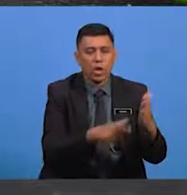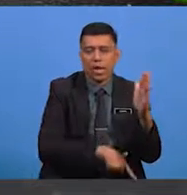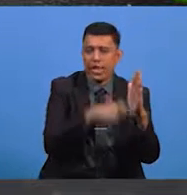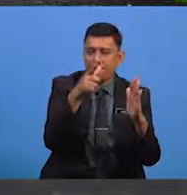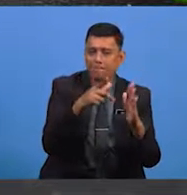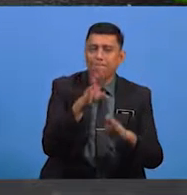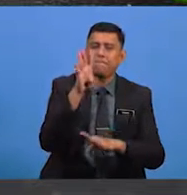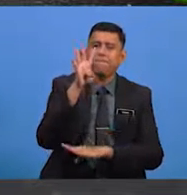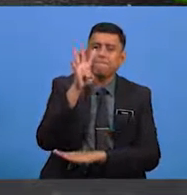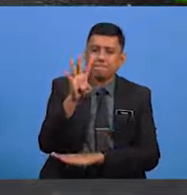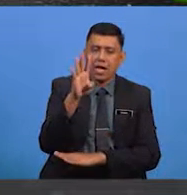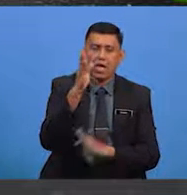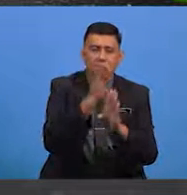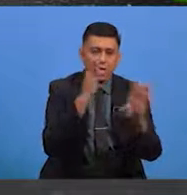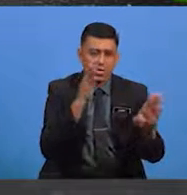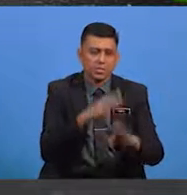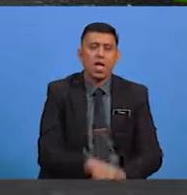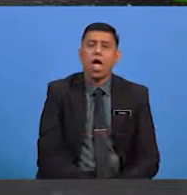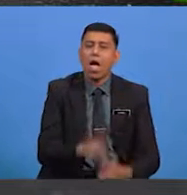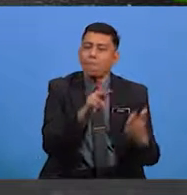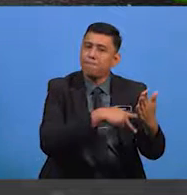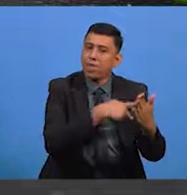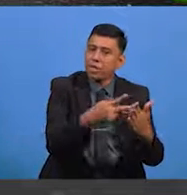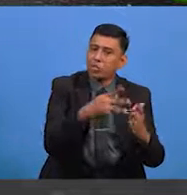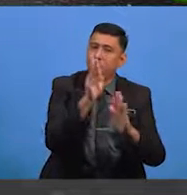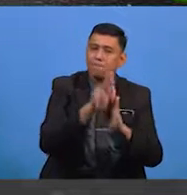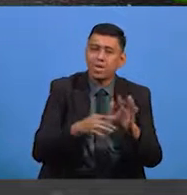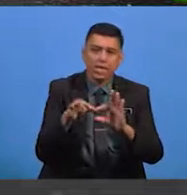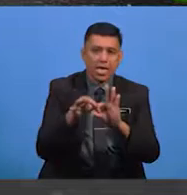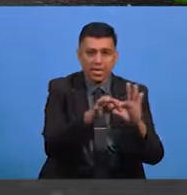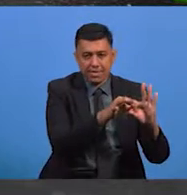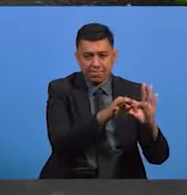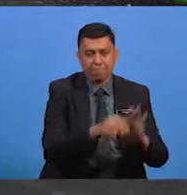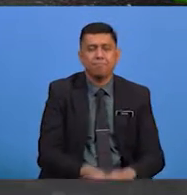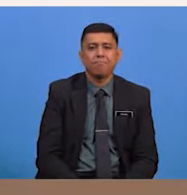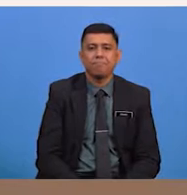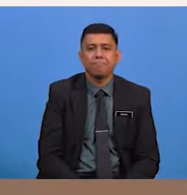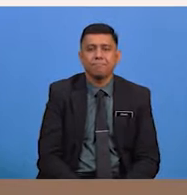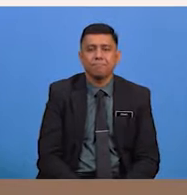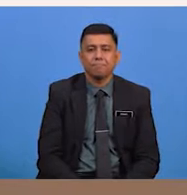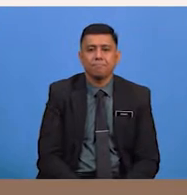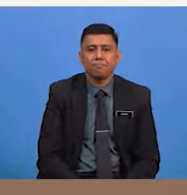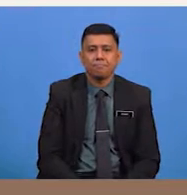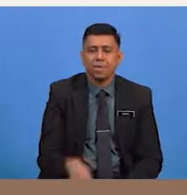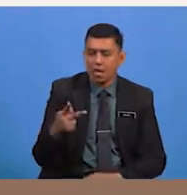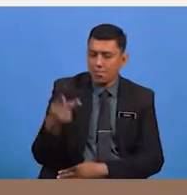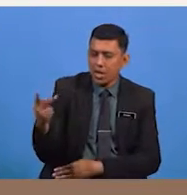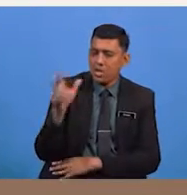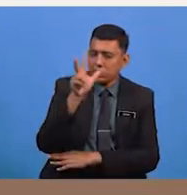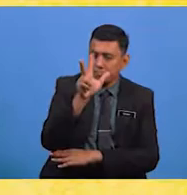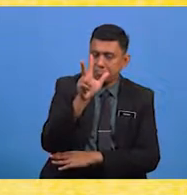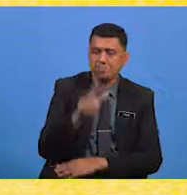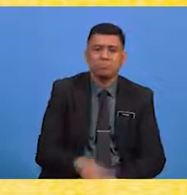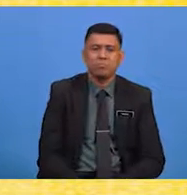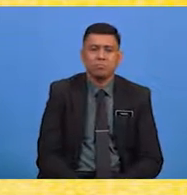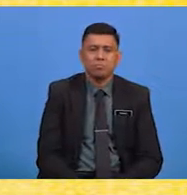empat baris Keempat, pantun berkait Aspek ketiga pula